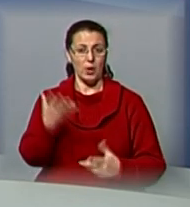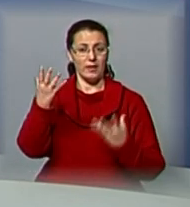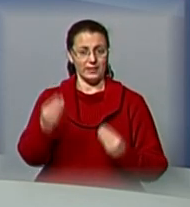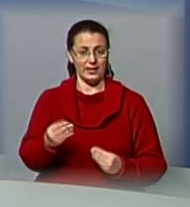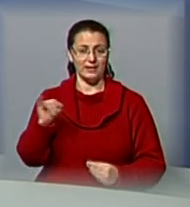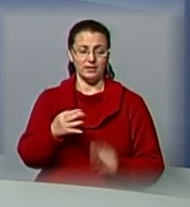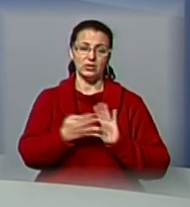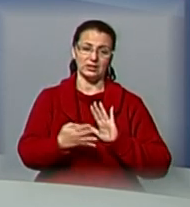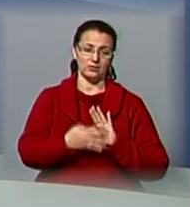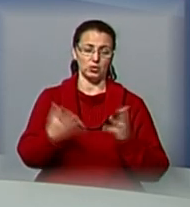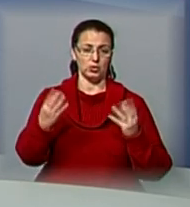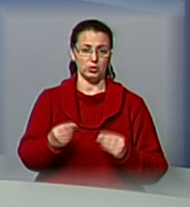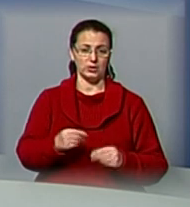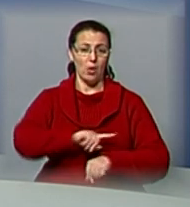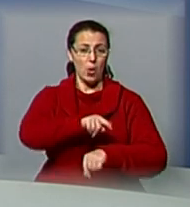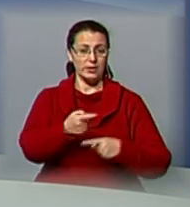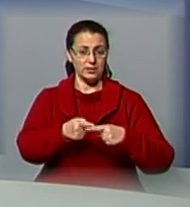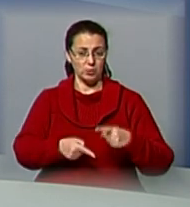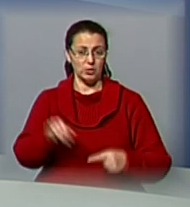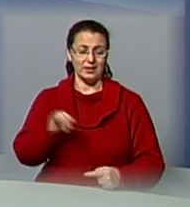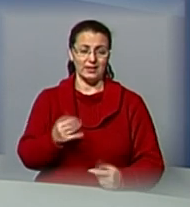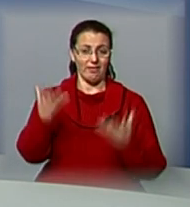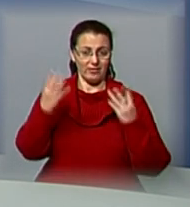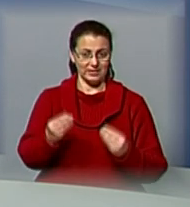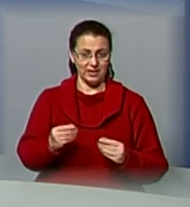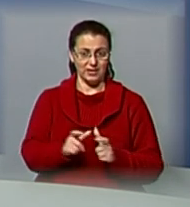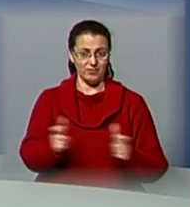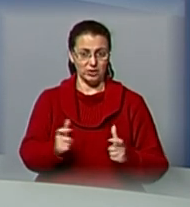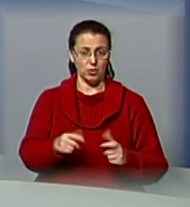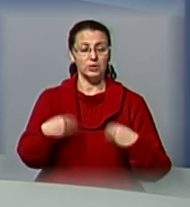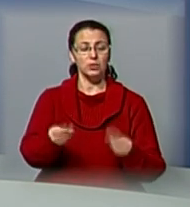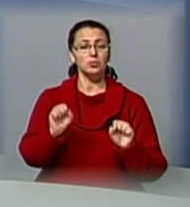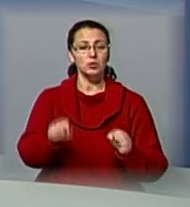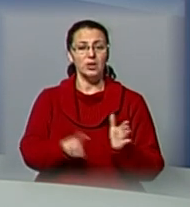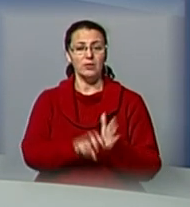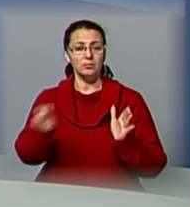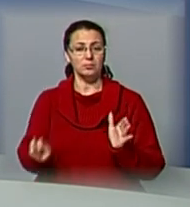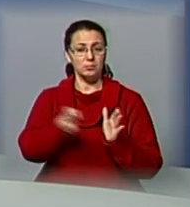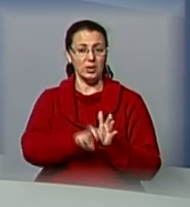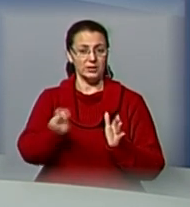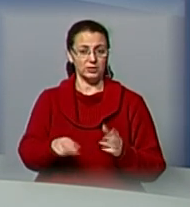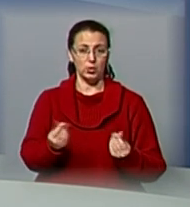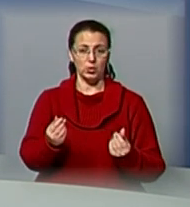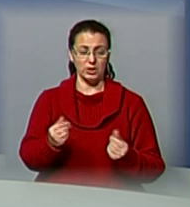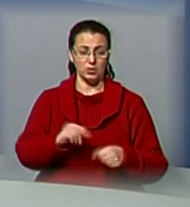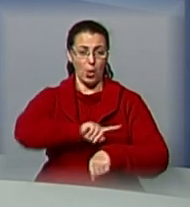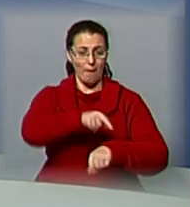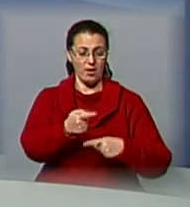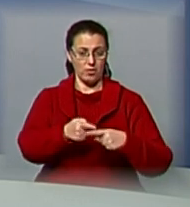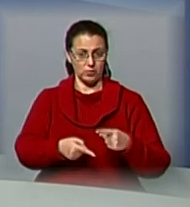та на 90 днів. Півтори годинний та денний абонемент дадуть можливість пересадок. Куштуватимуть такі квитки півтори